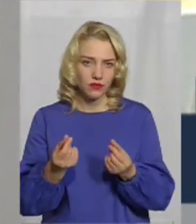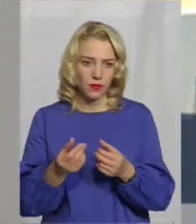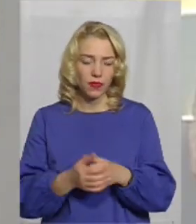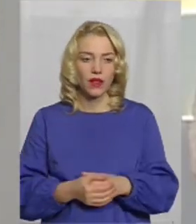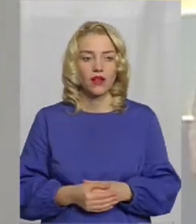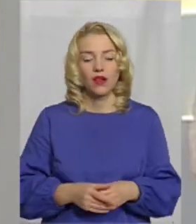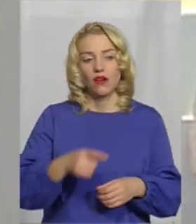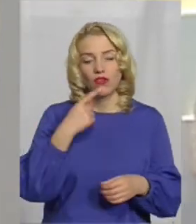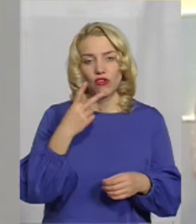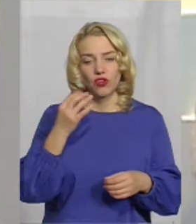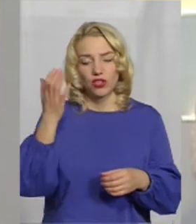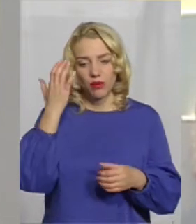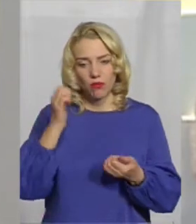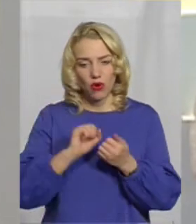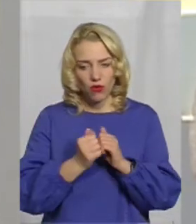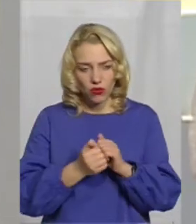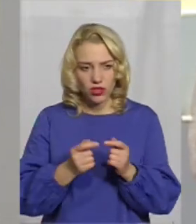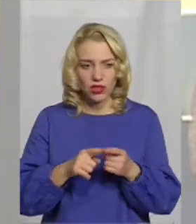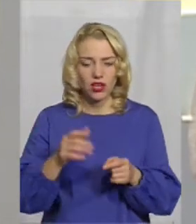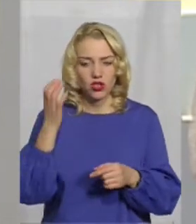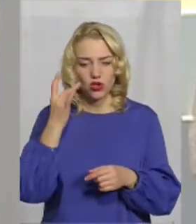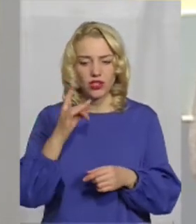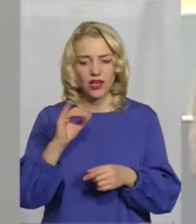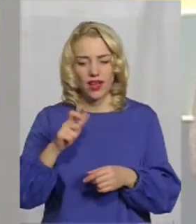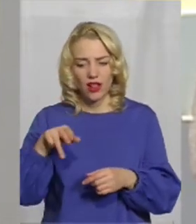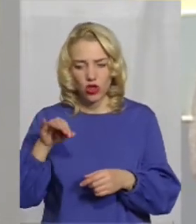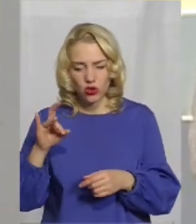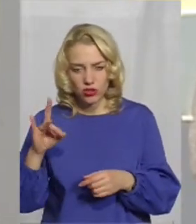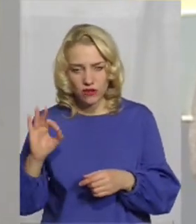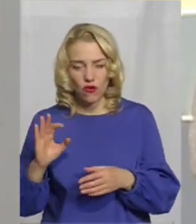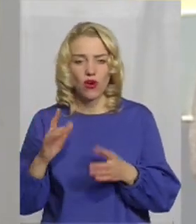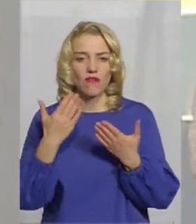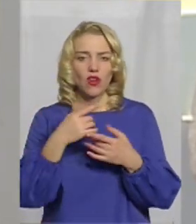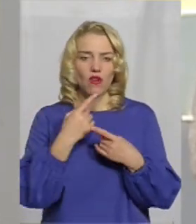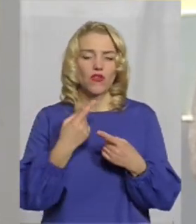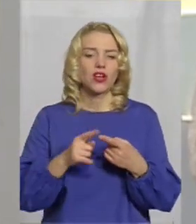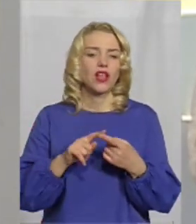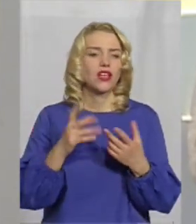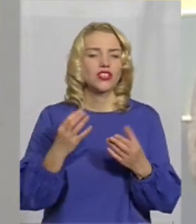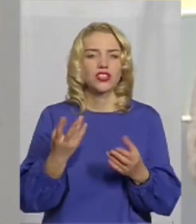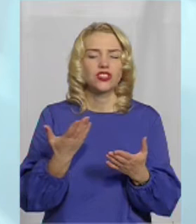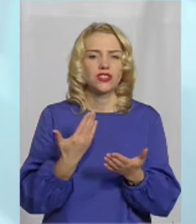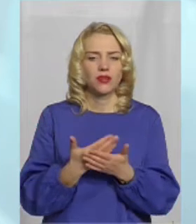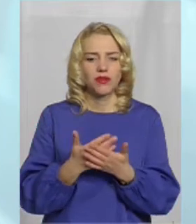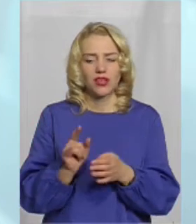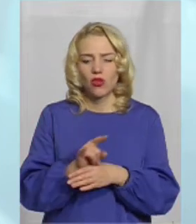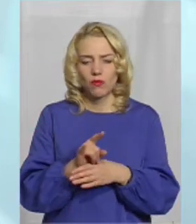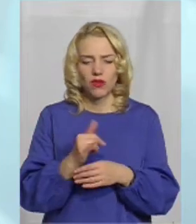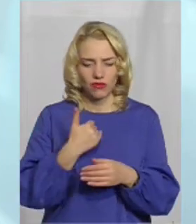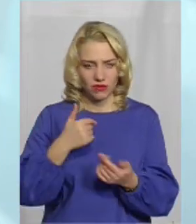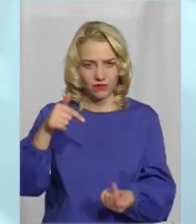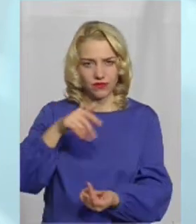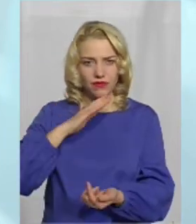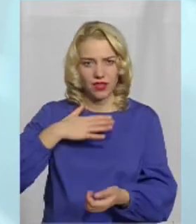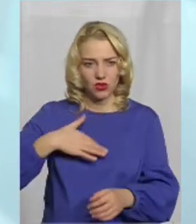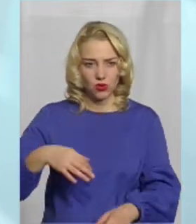вугіллі дровах, про чорне ріелторство поговорили, а які ще види шахрайства є актуальними для нашої області? Ну, ви